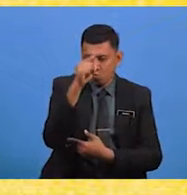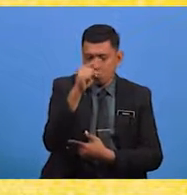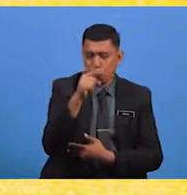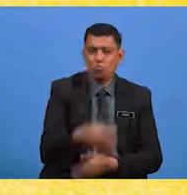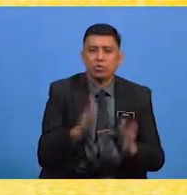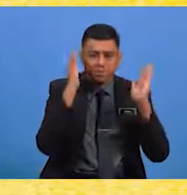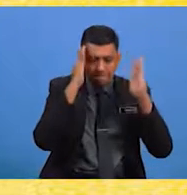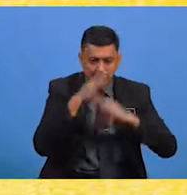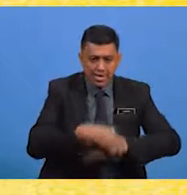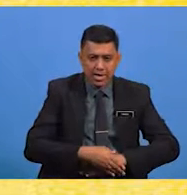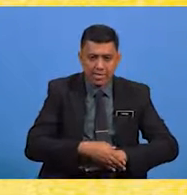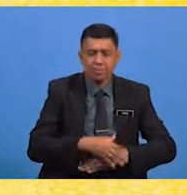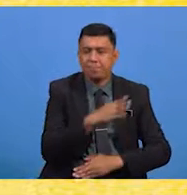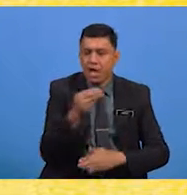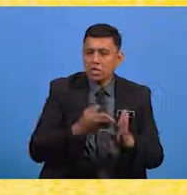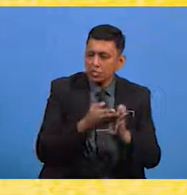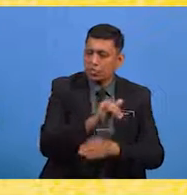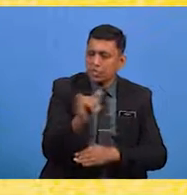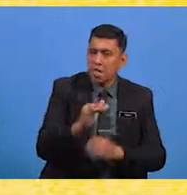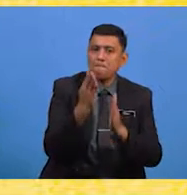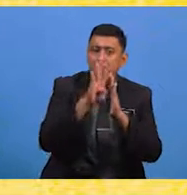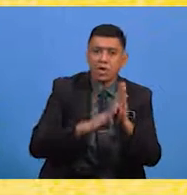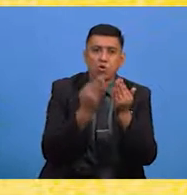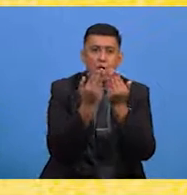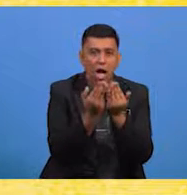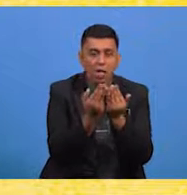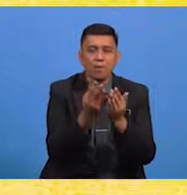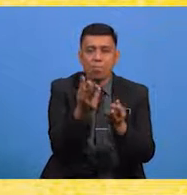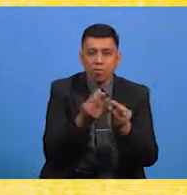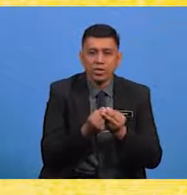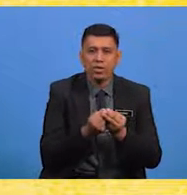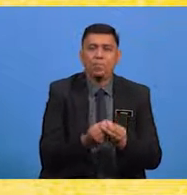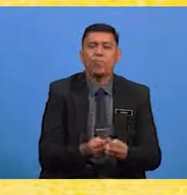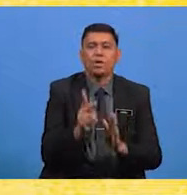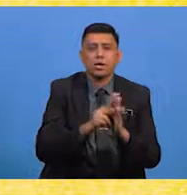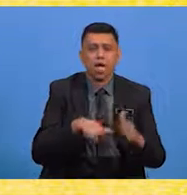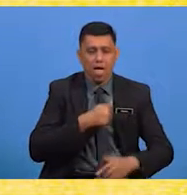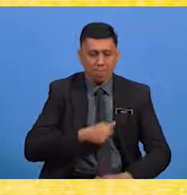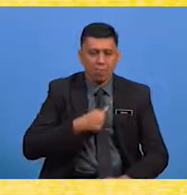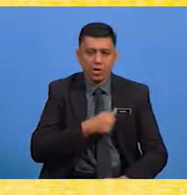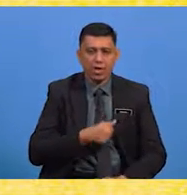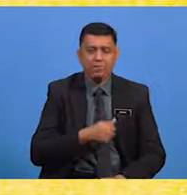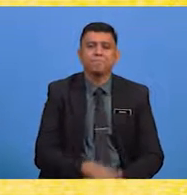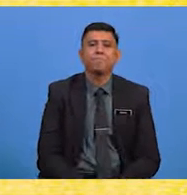pagi Untuk menunaikan solat Dan seterusnya berdoa memohon keampunan